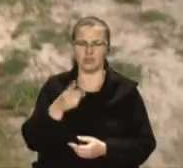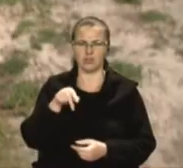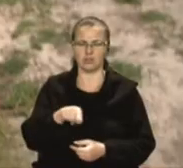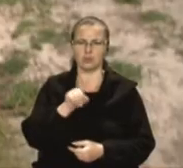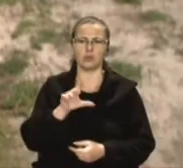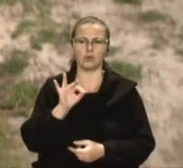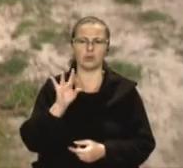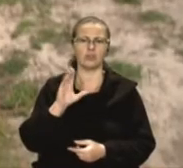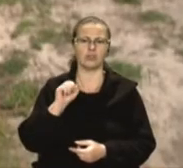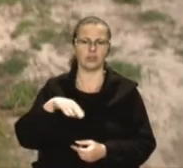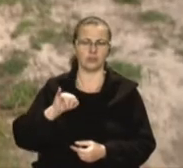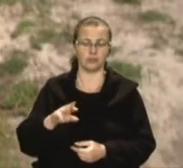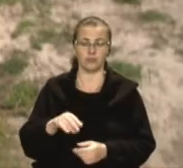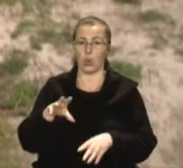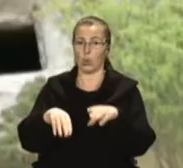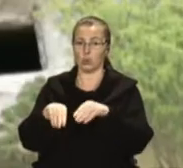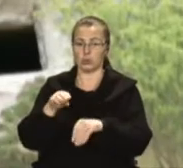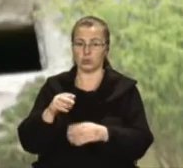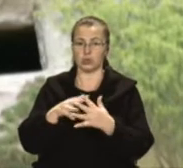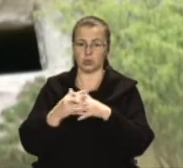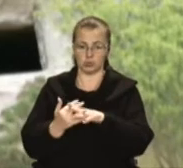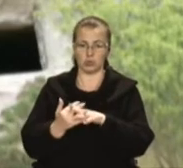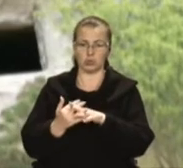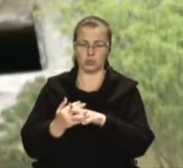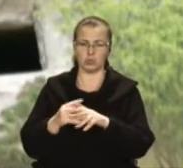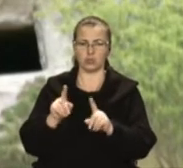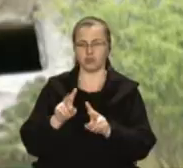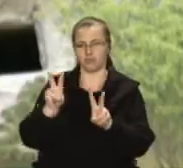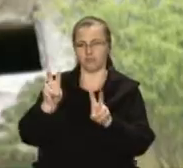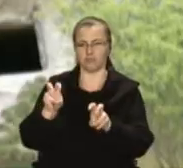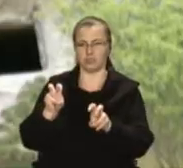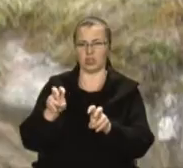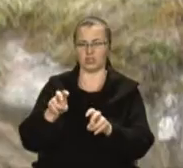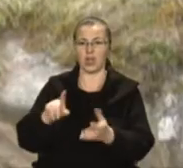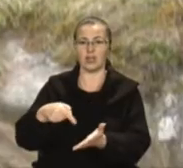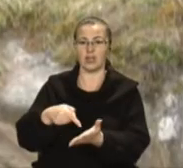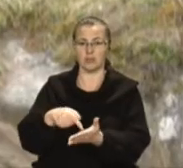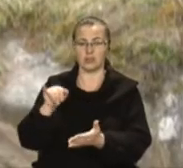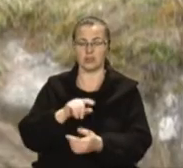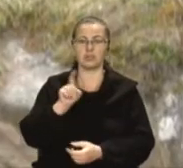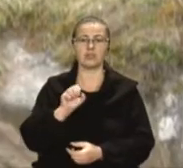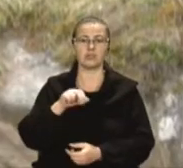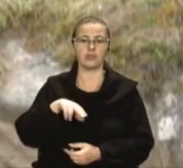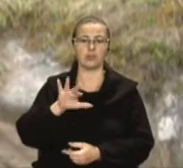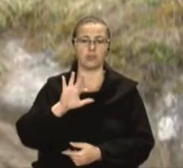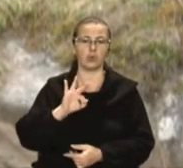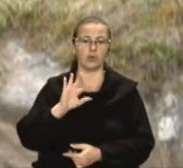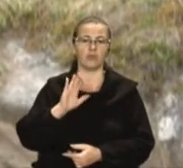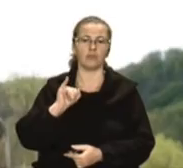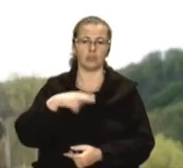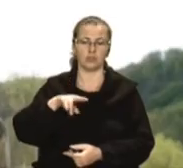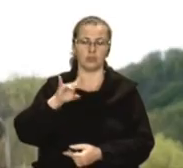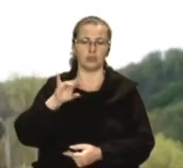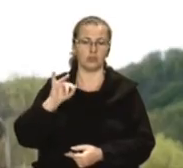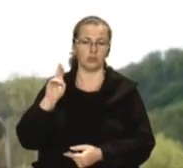тут? У селі Дуброва, сусідньому Достільська, що й дало назву городищу і заповіднику, є елементи давнього городища, каже